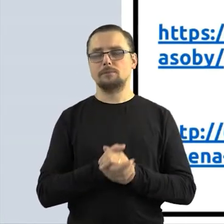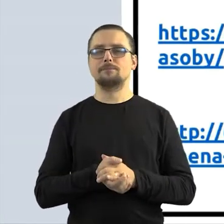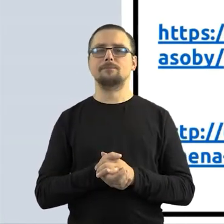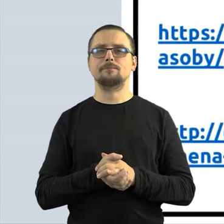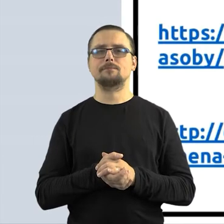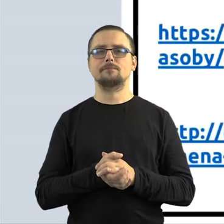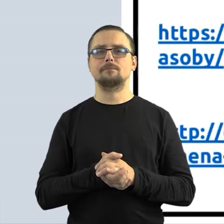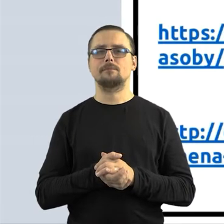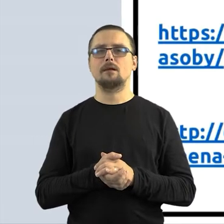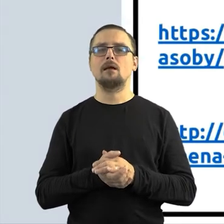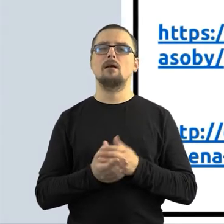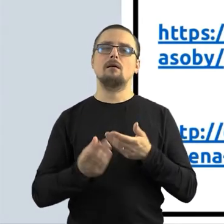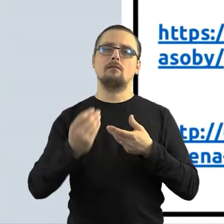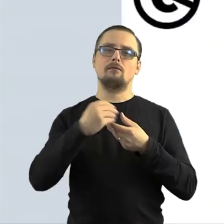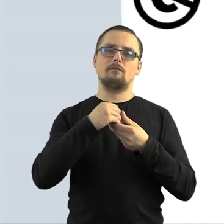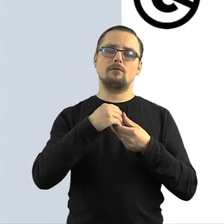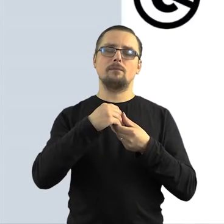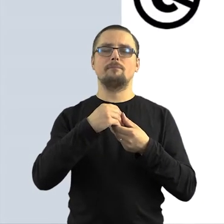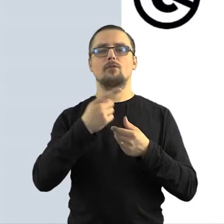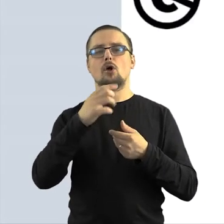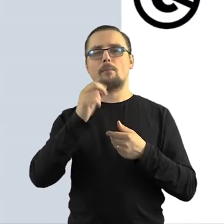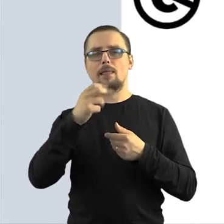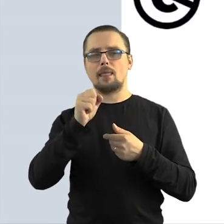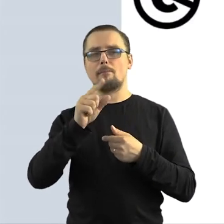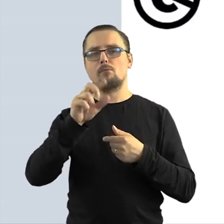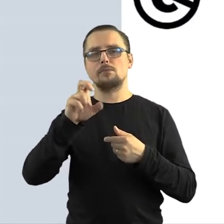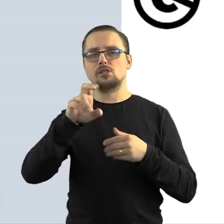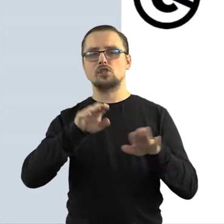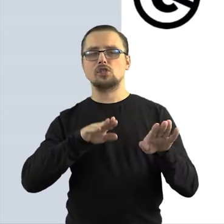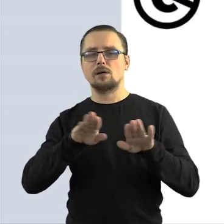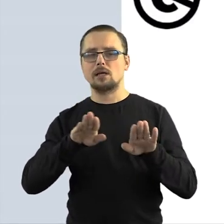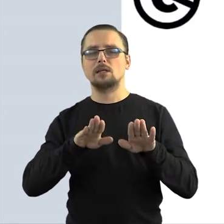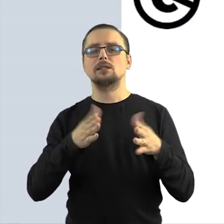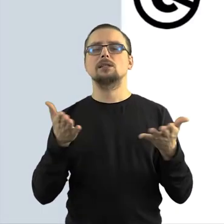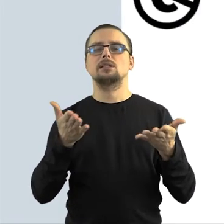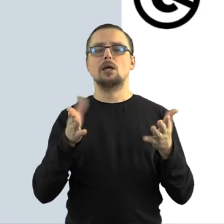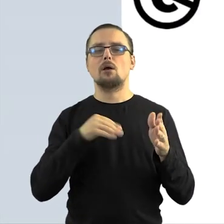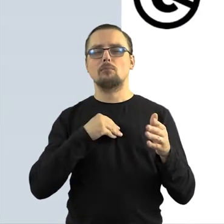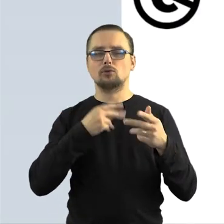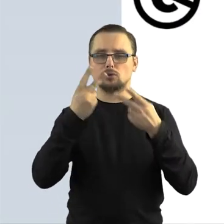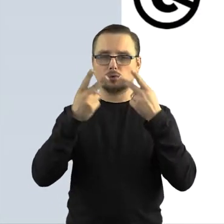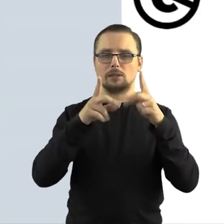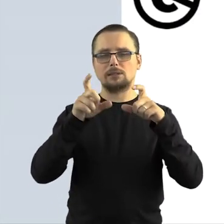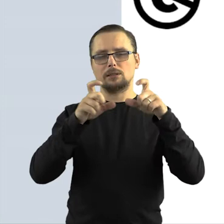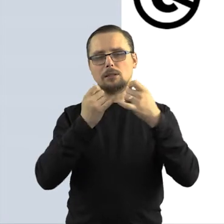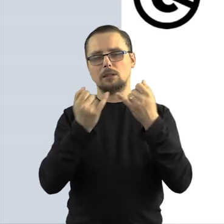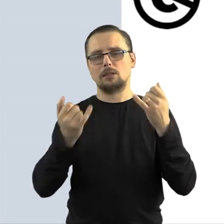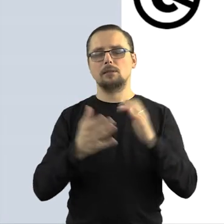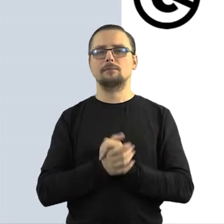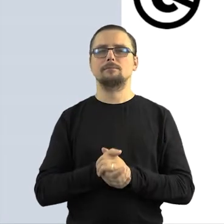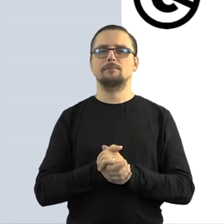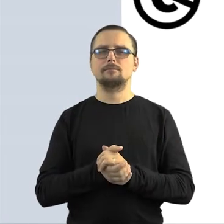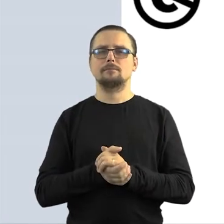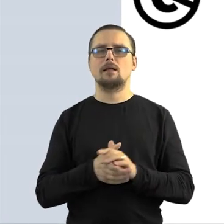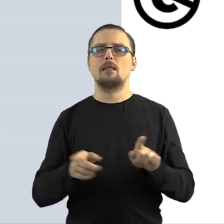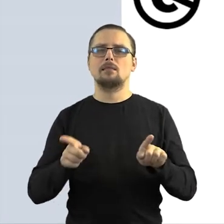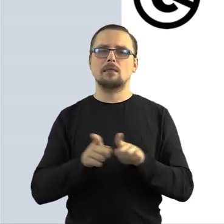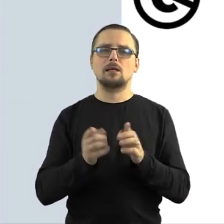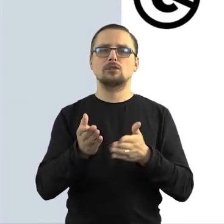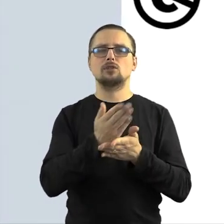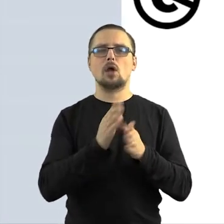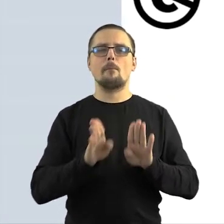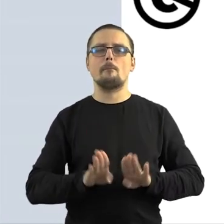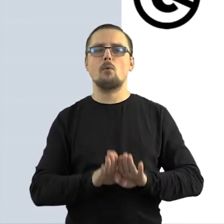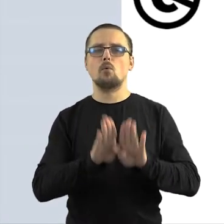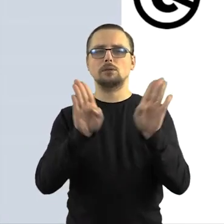znaleźć zasoby właśnie z domeny publicznej do wykorzystywania. W niektórych też muzeach czy